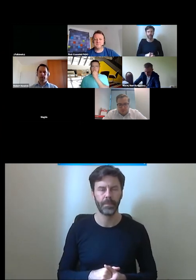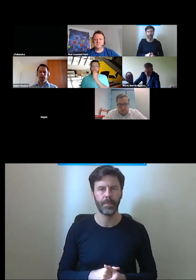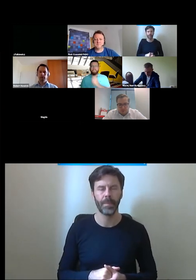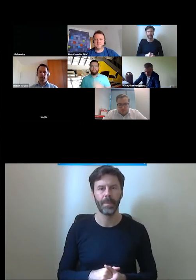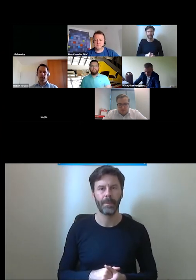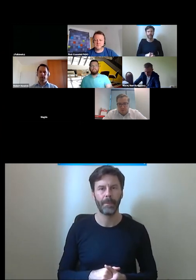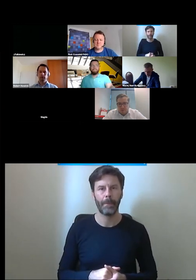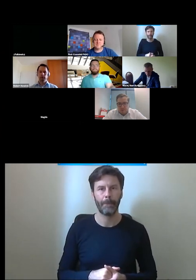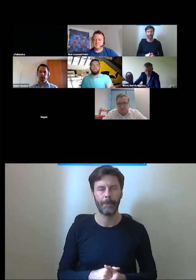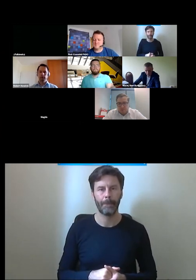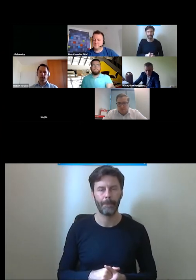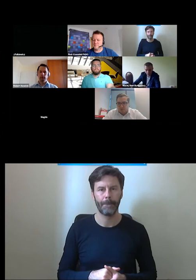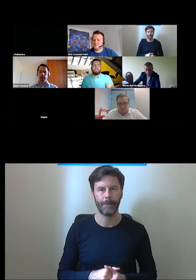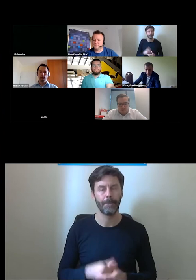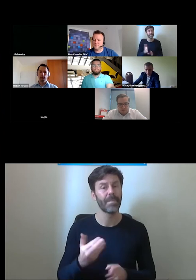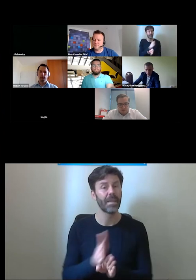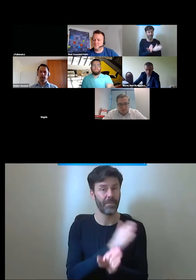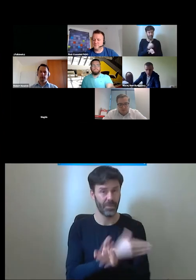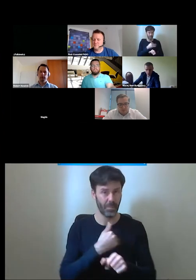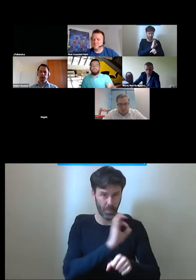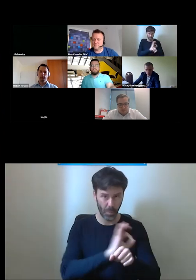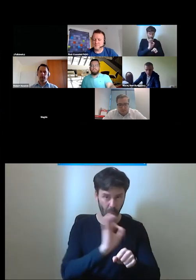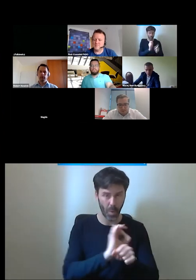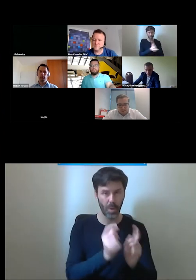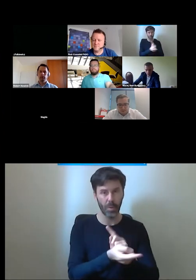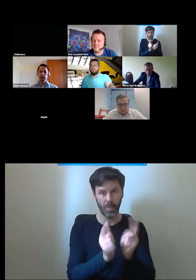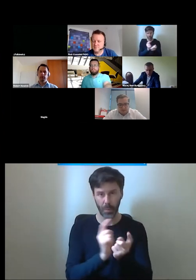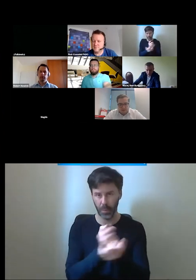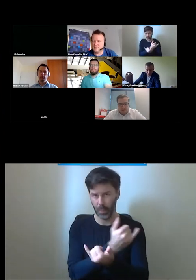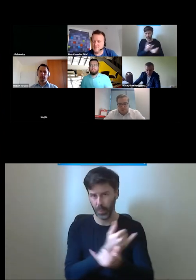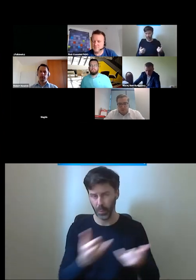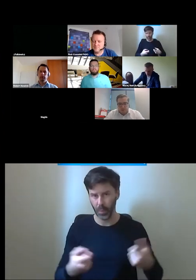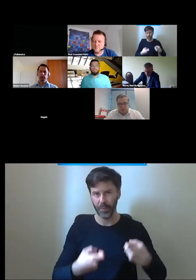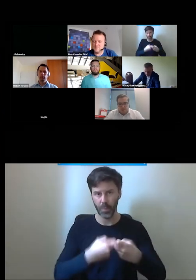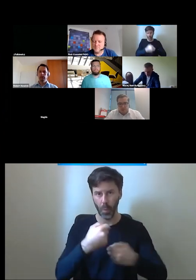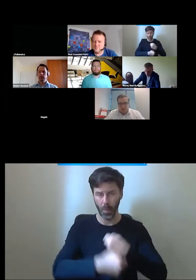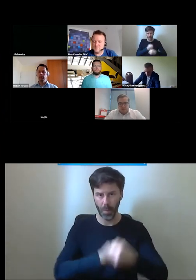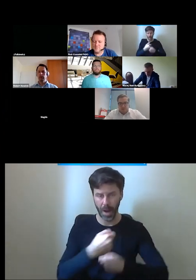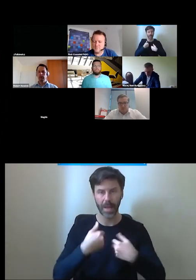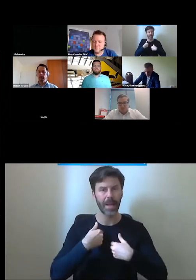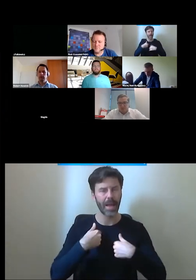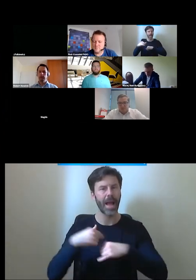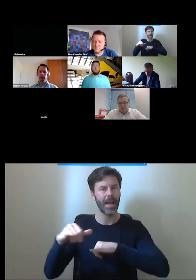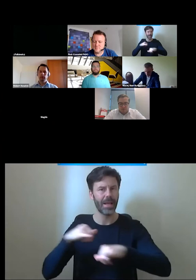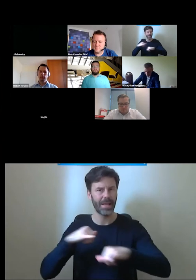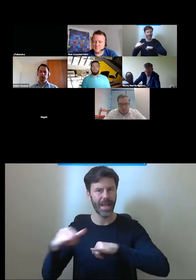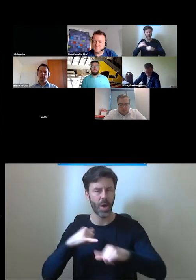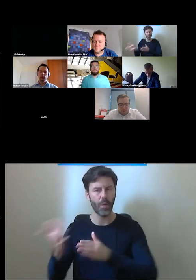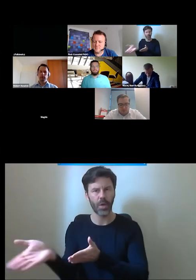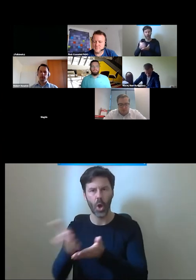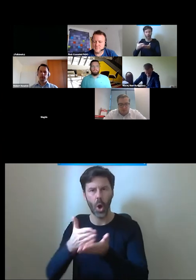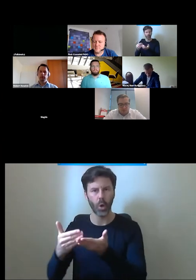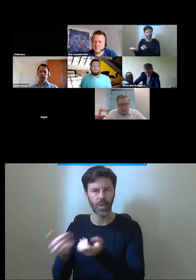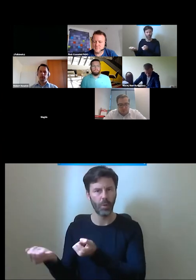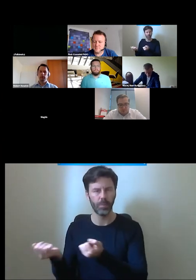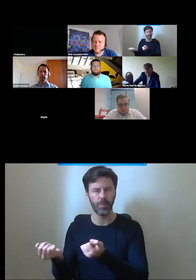spotkać się przy okazji różnych spotkań, projektów, czy formatów współpracy. Mam przyjemność na co dzień kierować Departamentem Przewozów Pasażerskich w Urzędzie